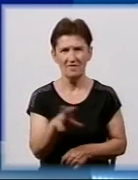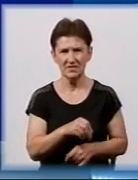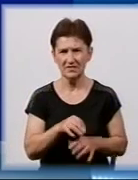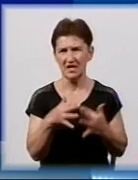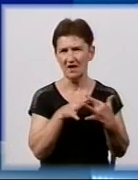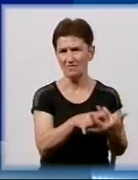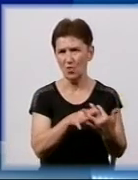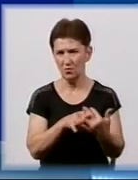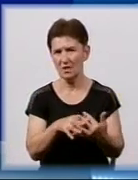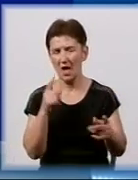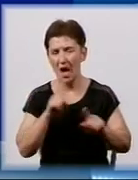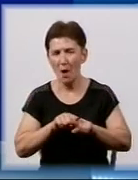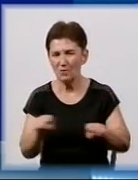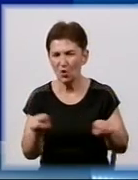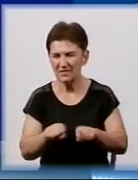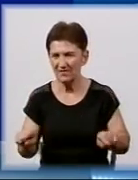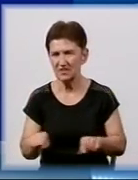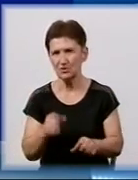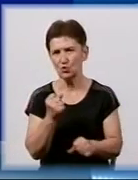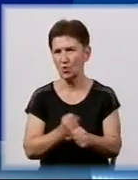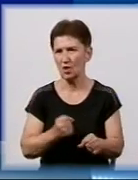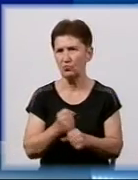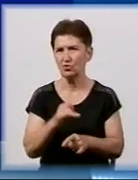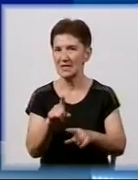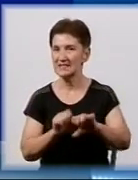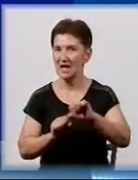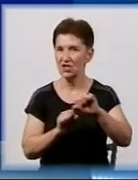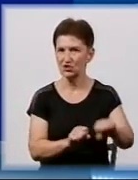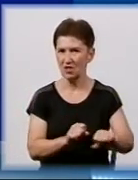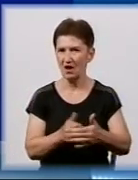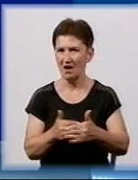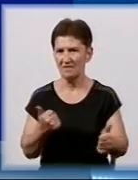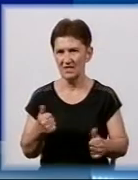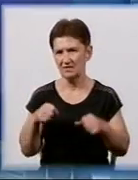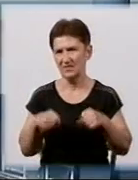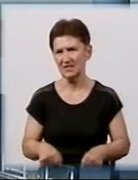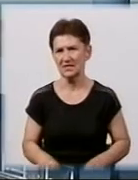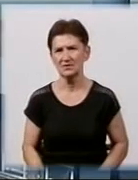проводили просвітницьку роботу з населенням України та захищали його від свавілля влади.